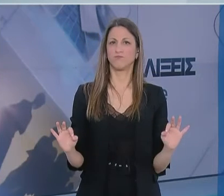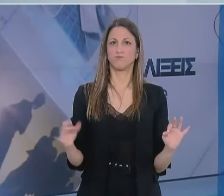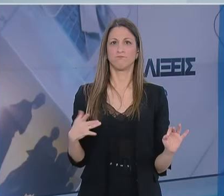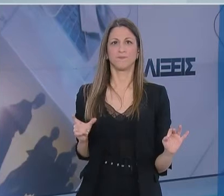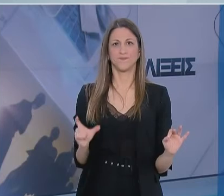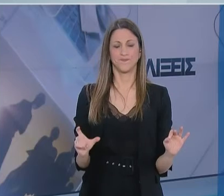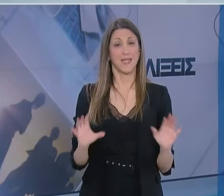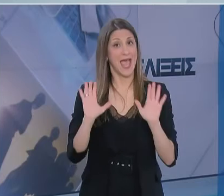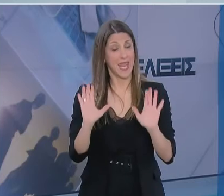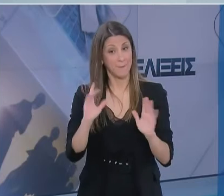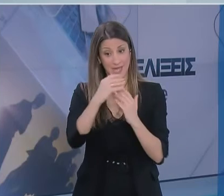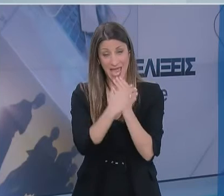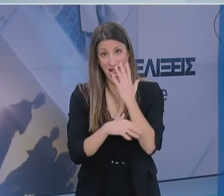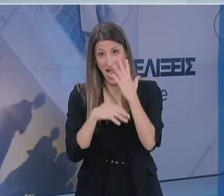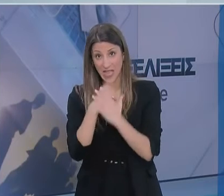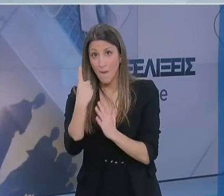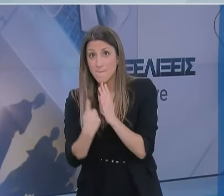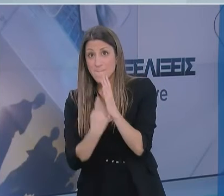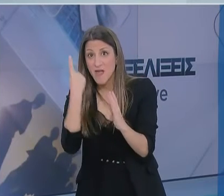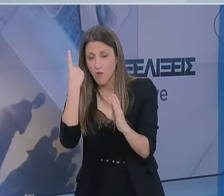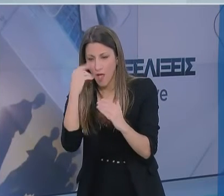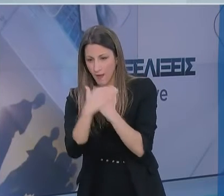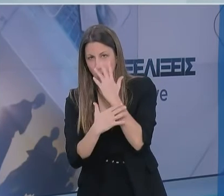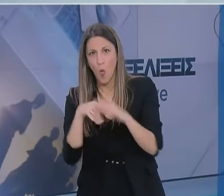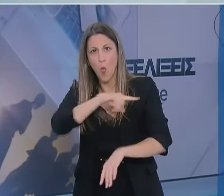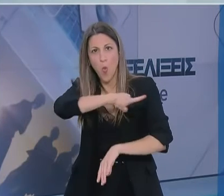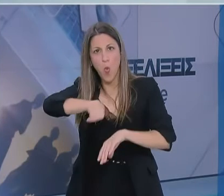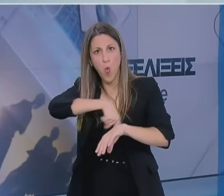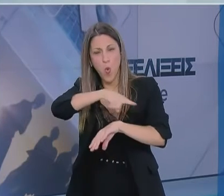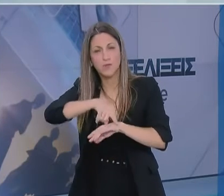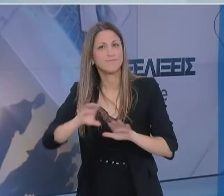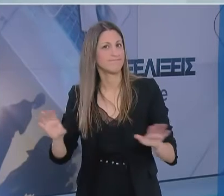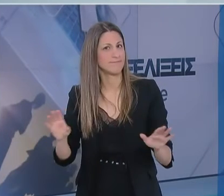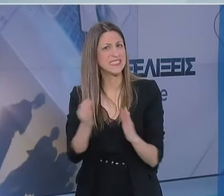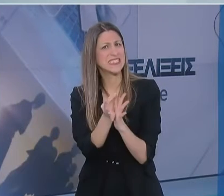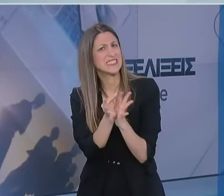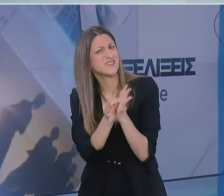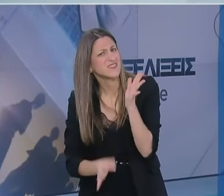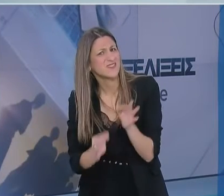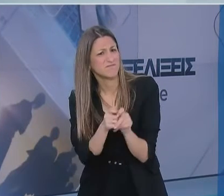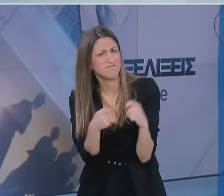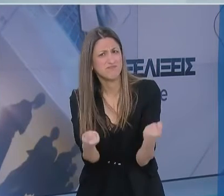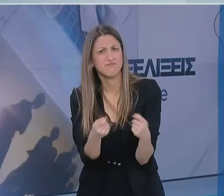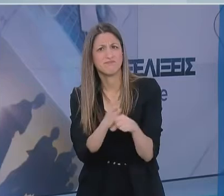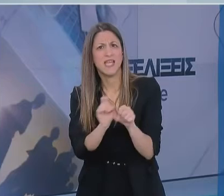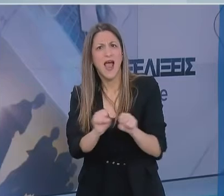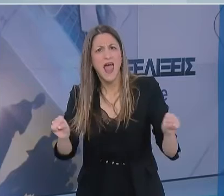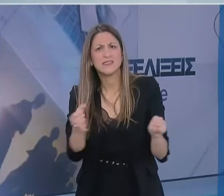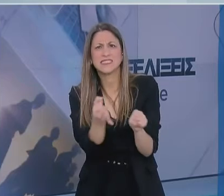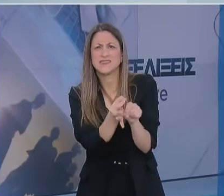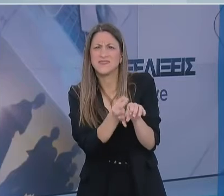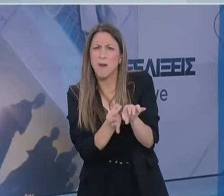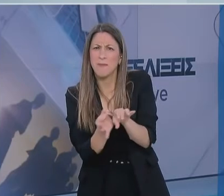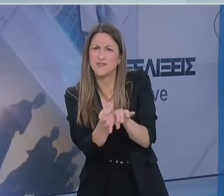Τα γάντια όμως μιας χρήσης δεν έχουν σχεδιαστεί για εκτεταμένη χρήση. Μπορούν εύκολα να σχιστούν ή να έχουν μικρές οπές, πριπούλες